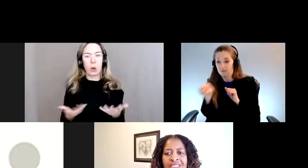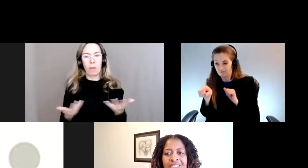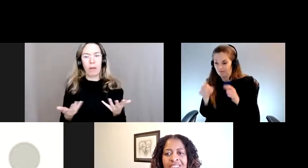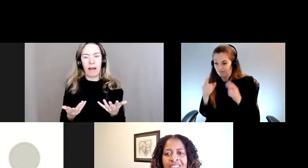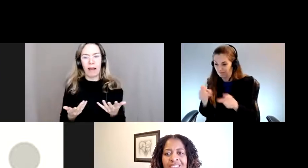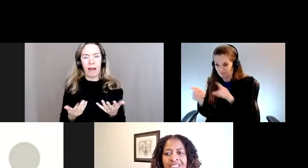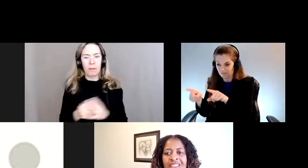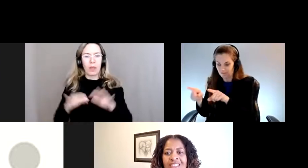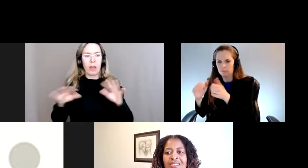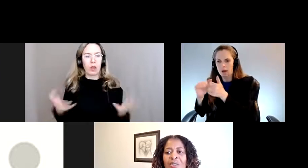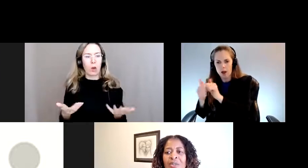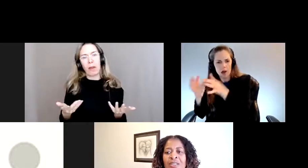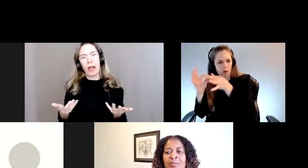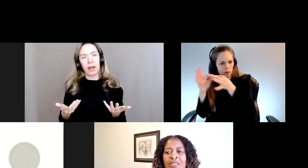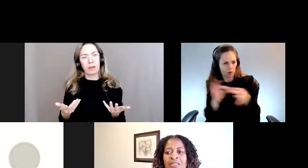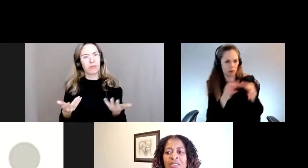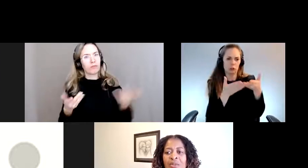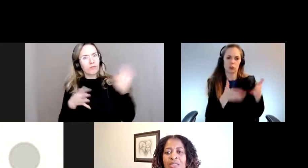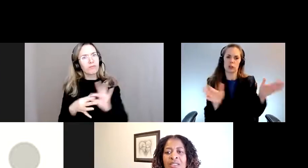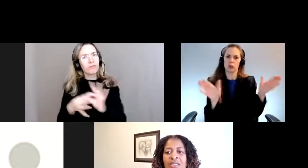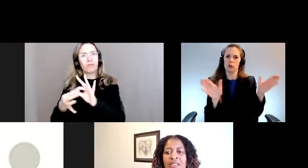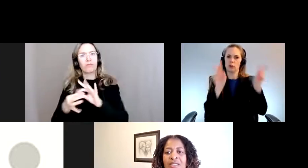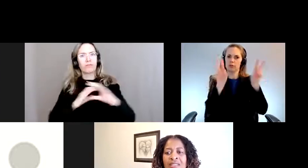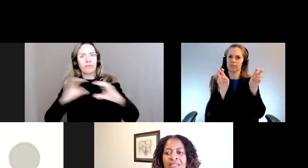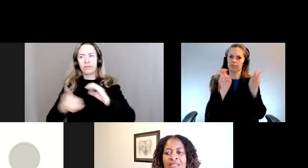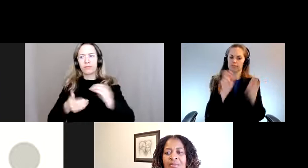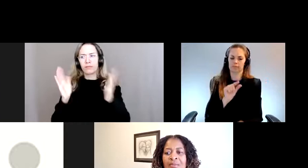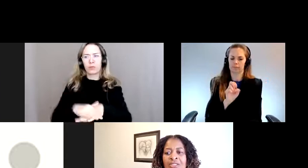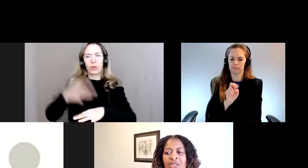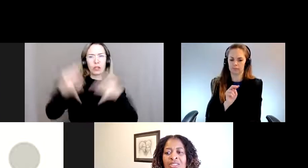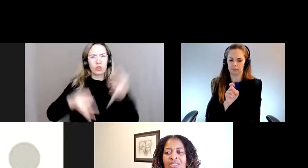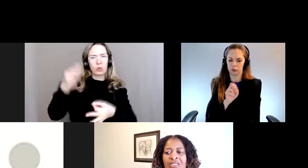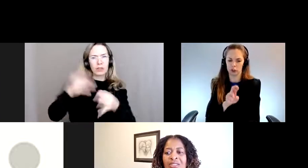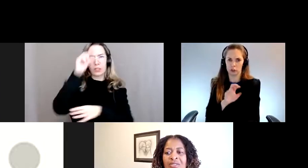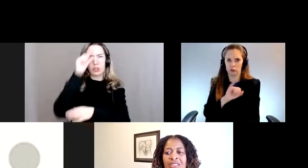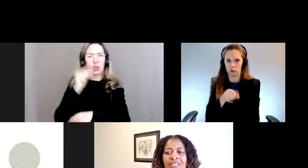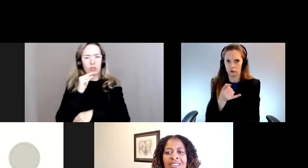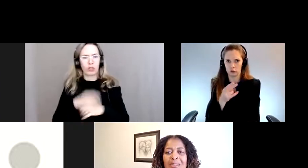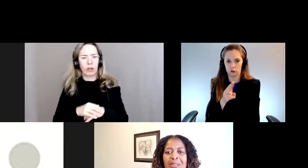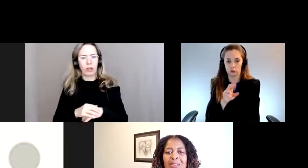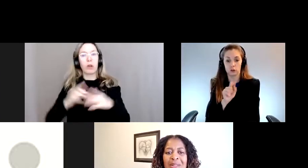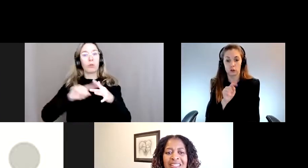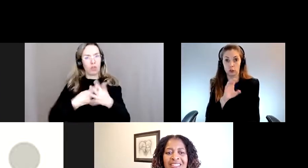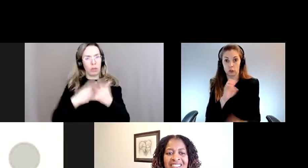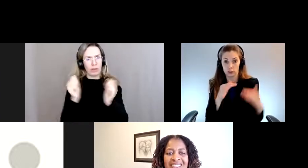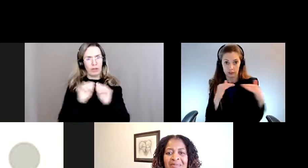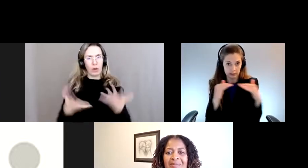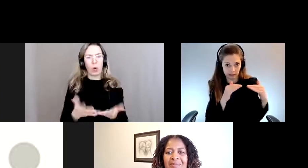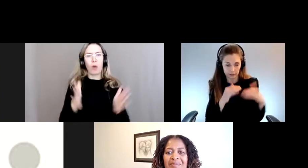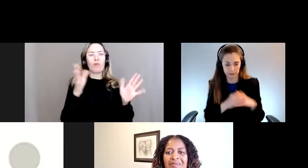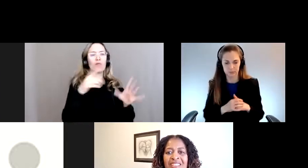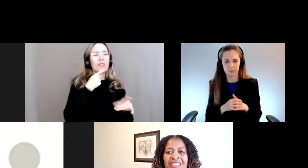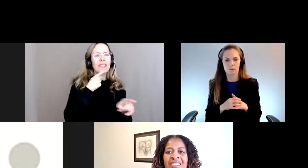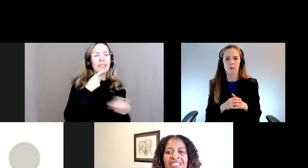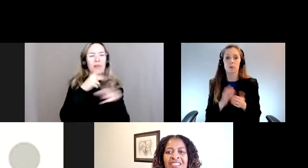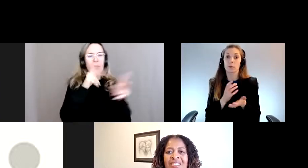comment cela se rattache à des conversations plus vastes sur la justice de genre. Je vais commencer avec des brèves présentations de ces